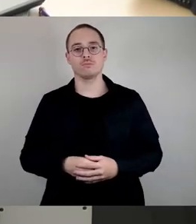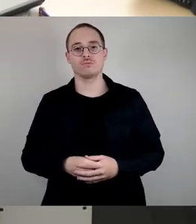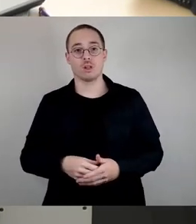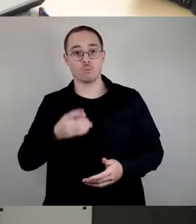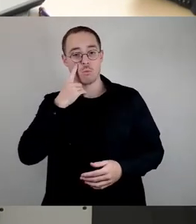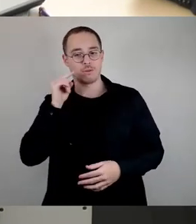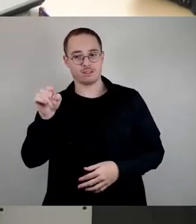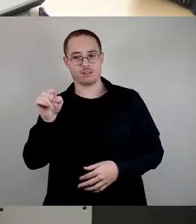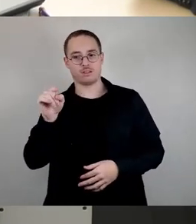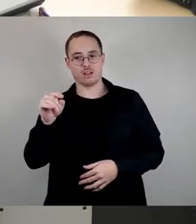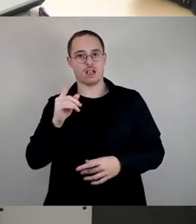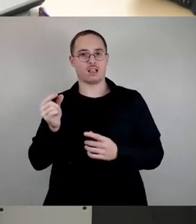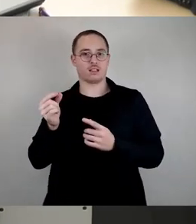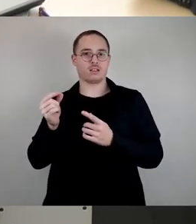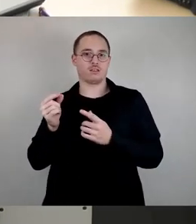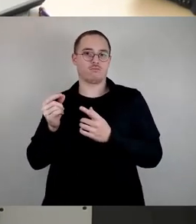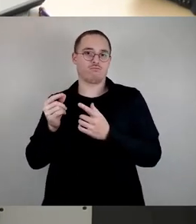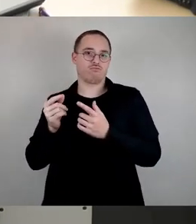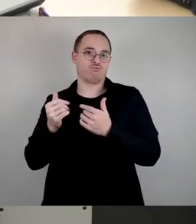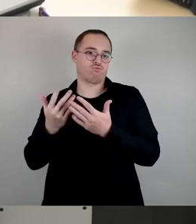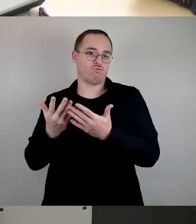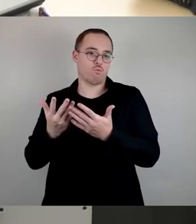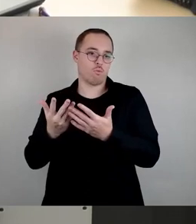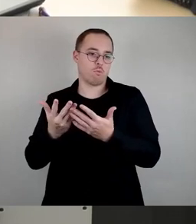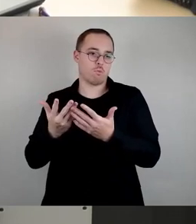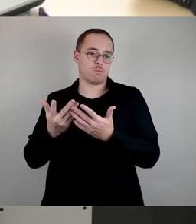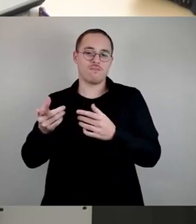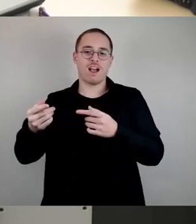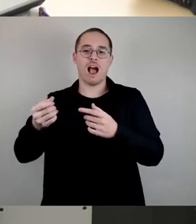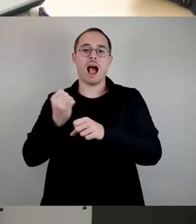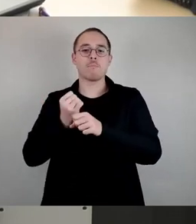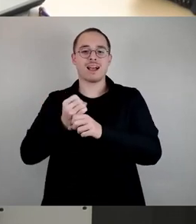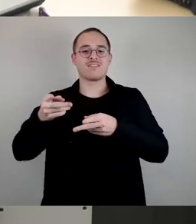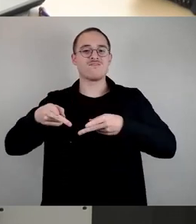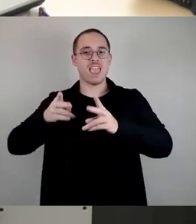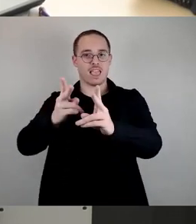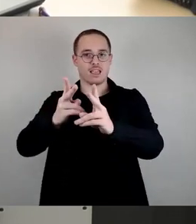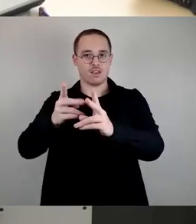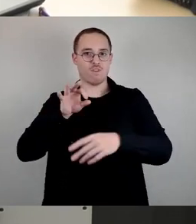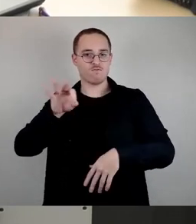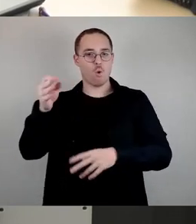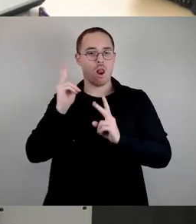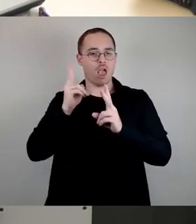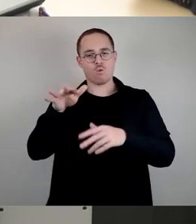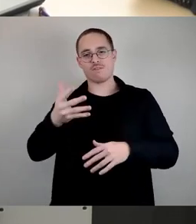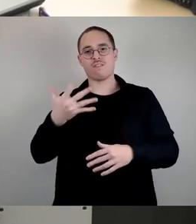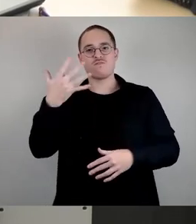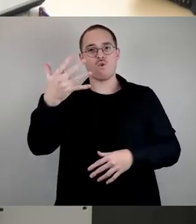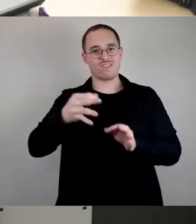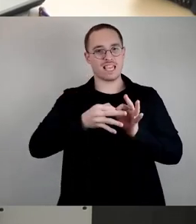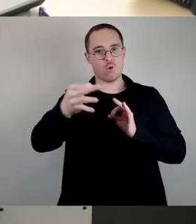für die Lehrerschaft fraglos unerfreulich. Ich muss aber auch sagen, ich habe mein Referendariat am